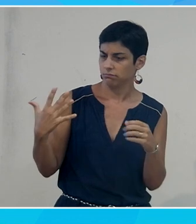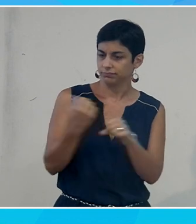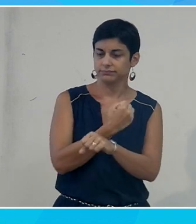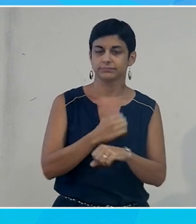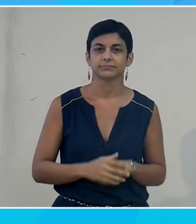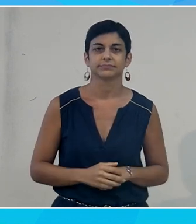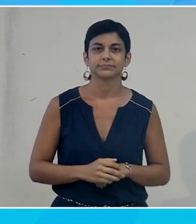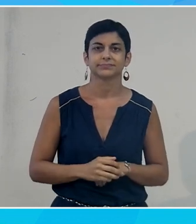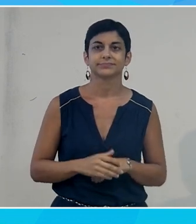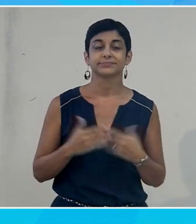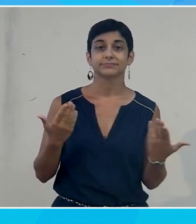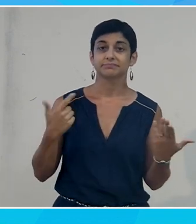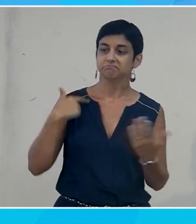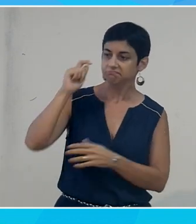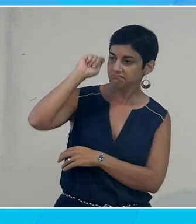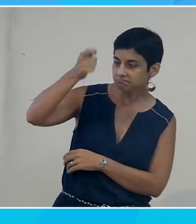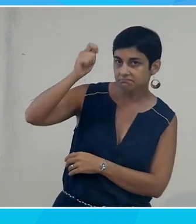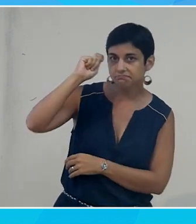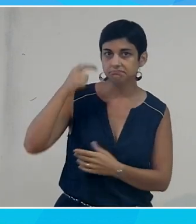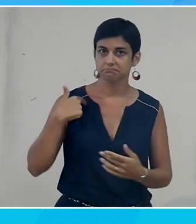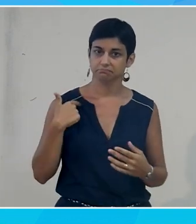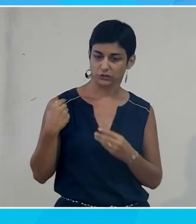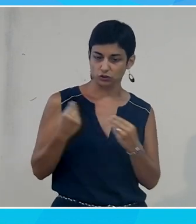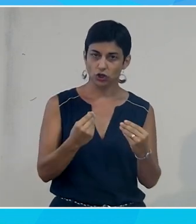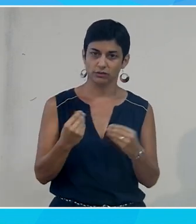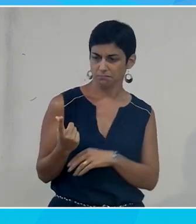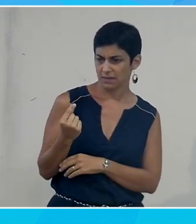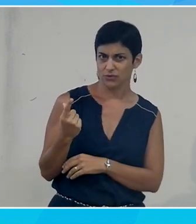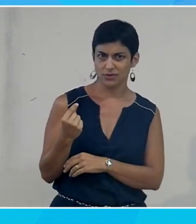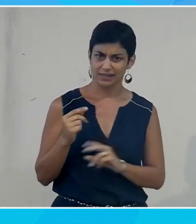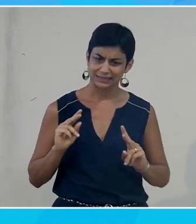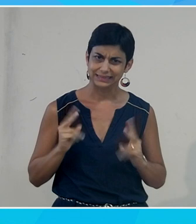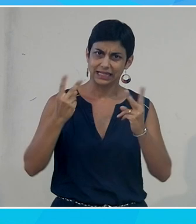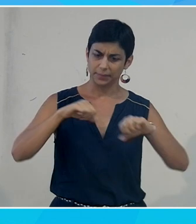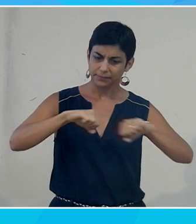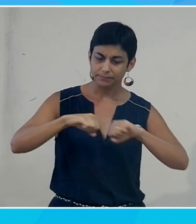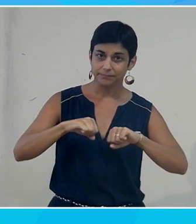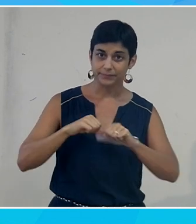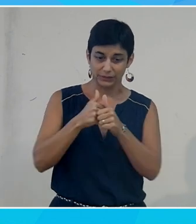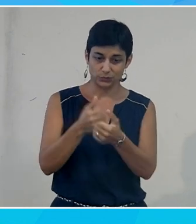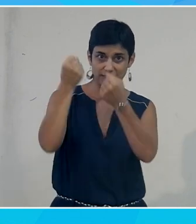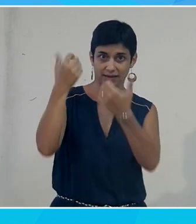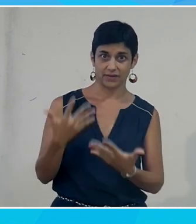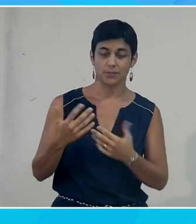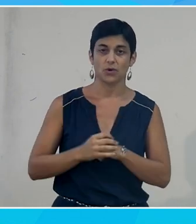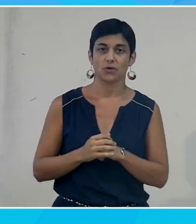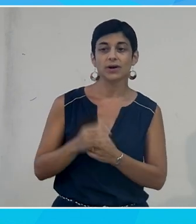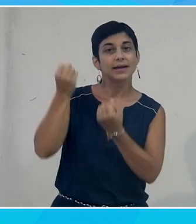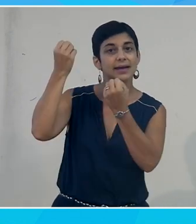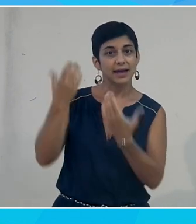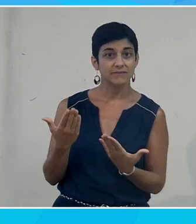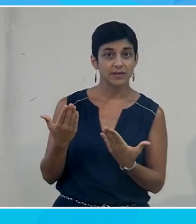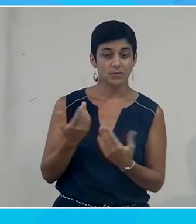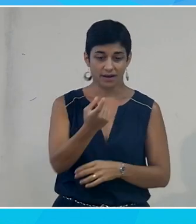particulier la dynamique partenariale qu'il a su nouer autour de cet événement puisque cet événement résulte de collaborations